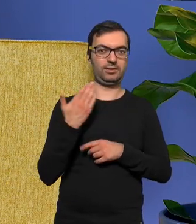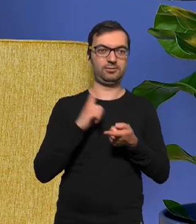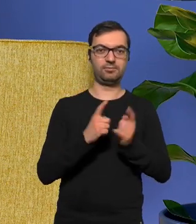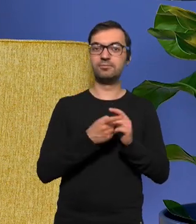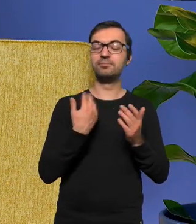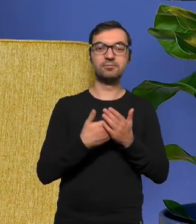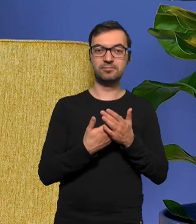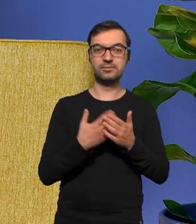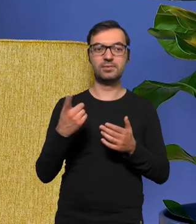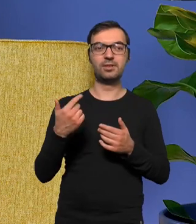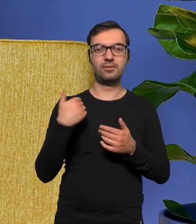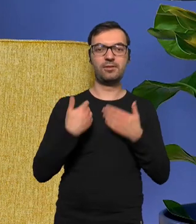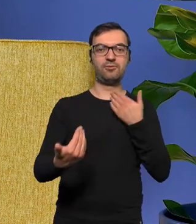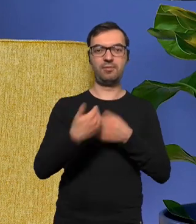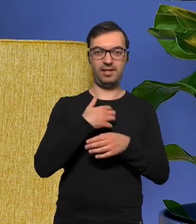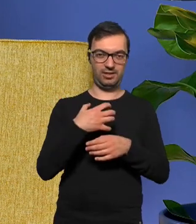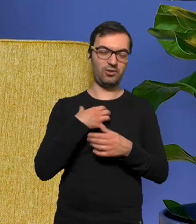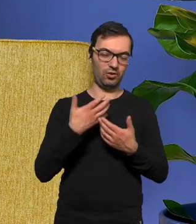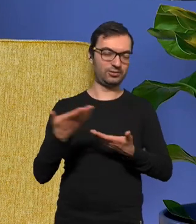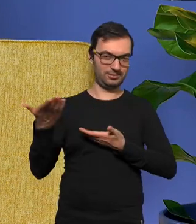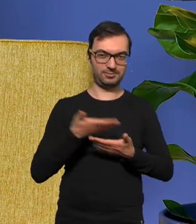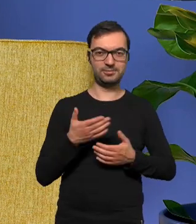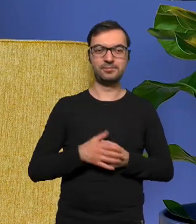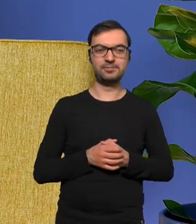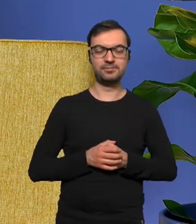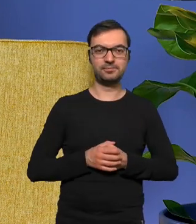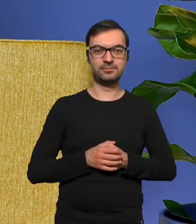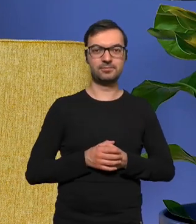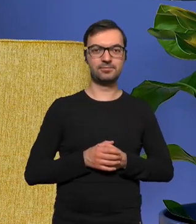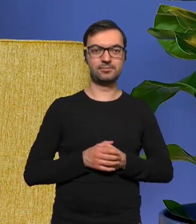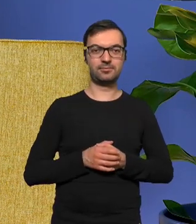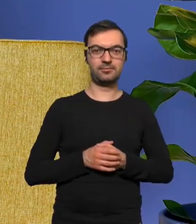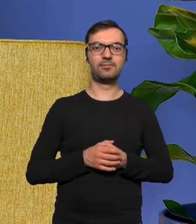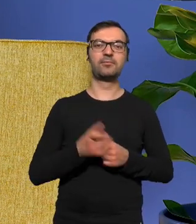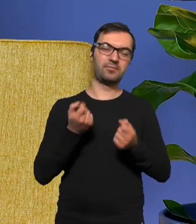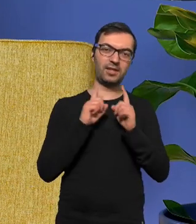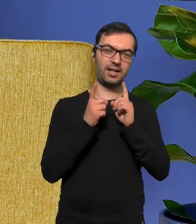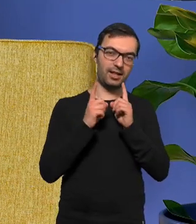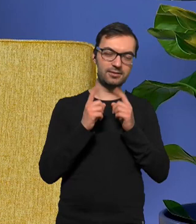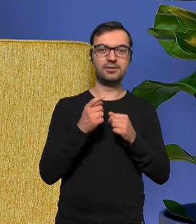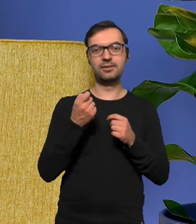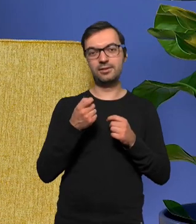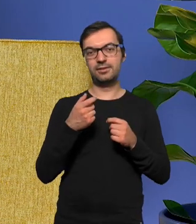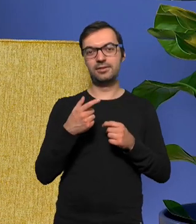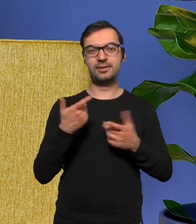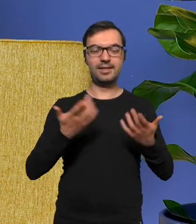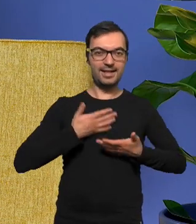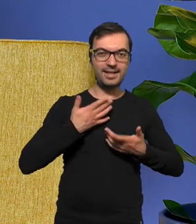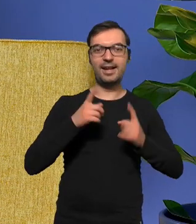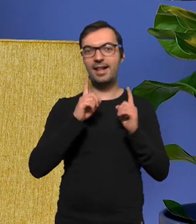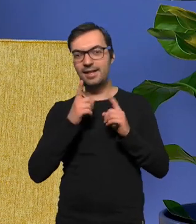byli w gościach u nas i co chwilę porozmawialiśmy chwilę się ponakręcaliśmy